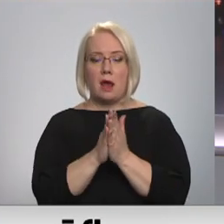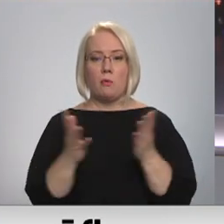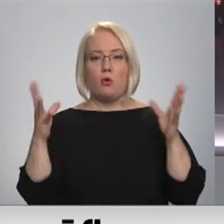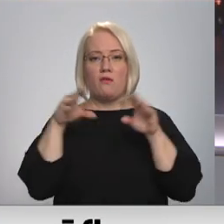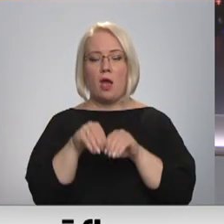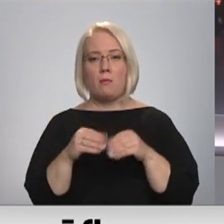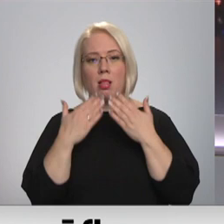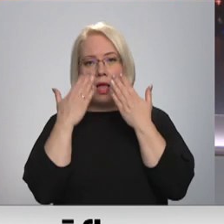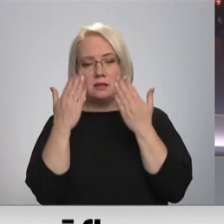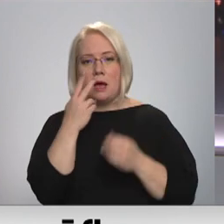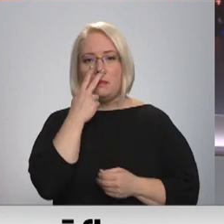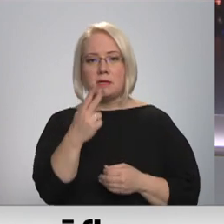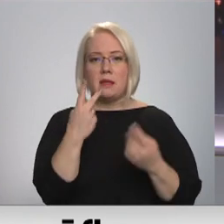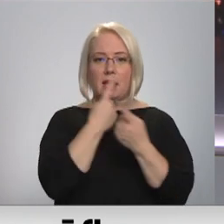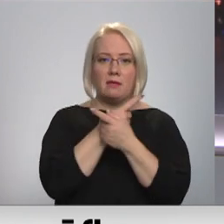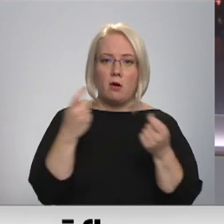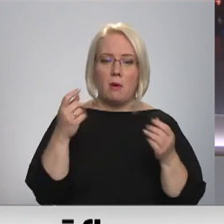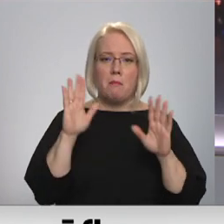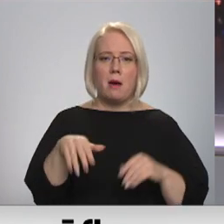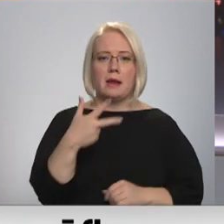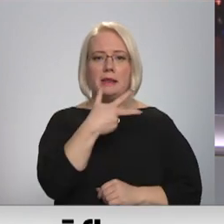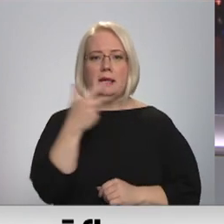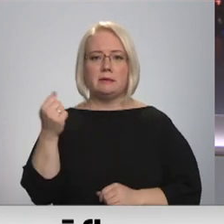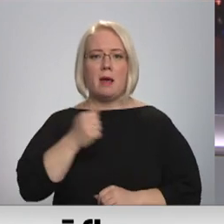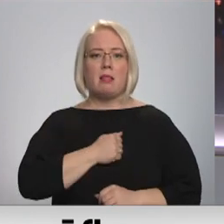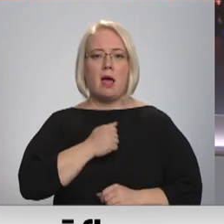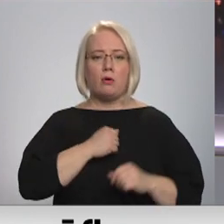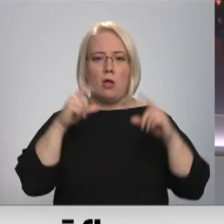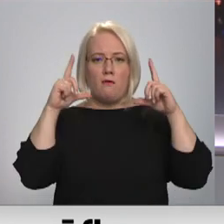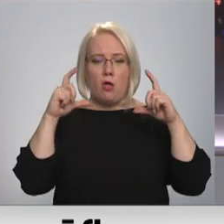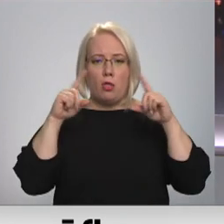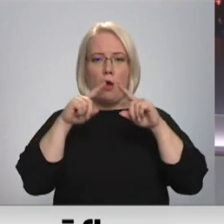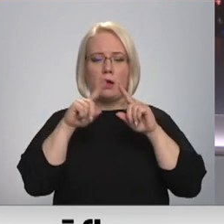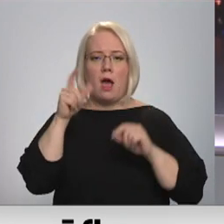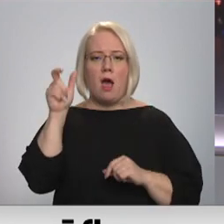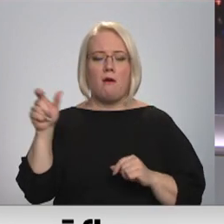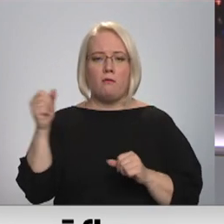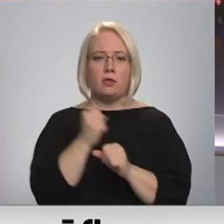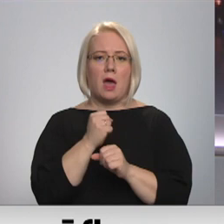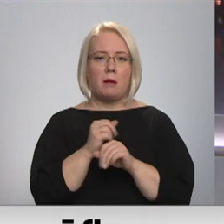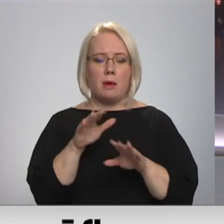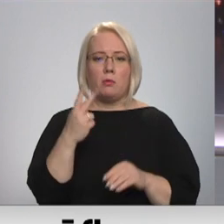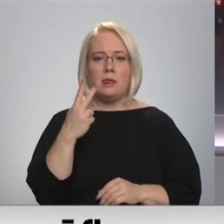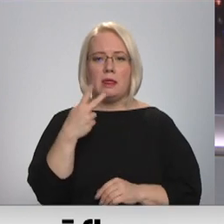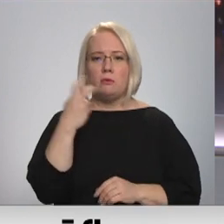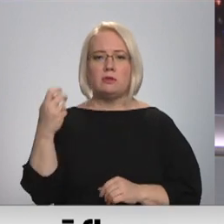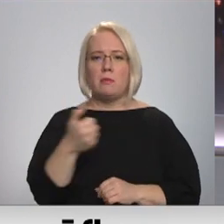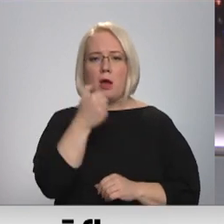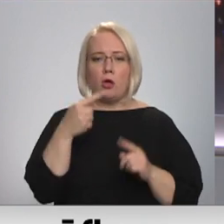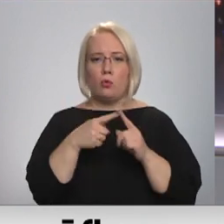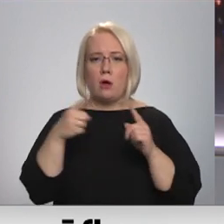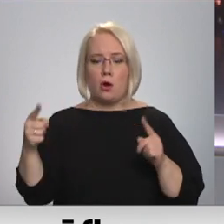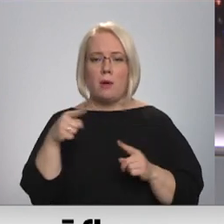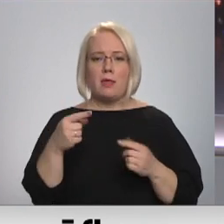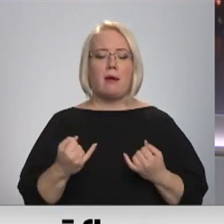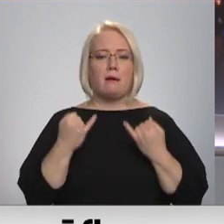lasām un skatām informāciju par vairāk nekā 300 Latgales fotogrāfu darbību divu gadsimtu garumā. Grāmatu ir kā simboliski